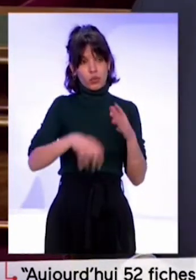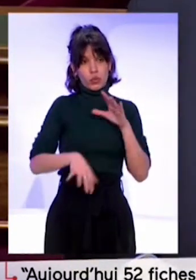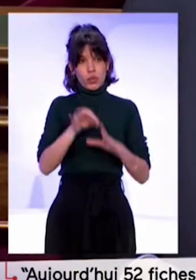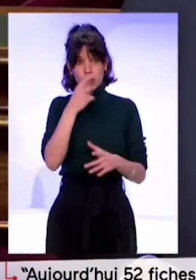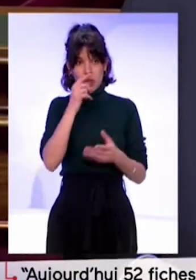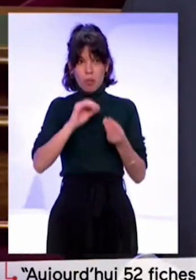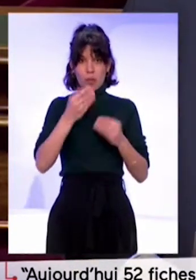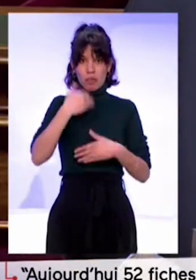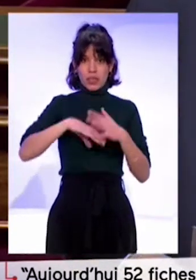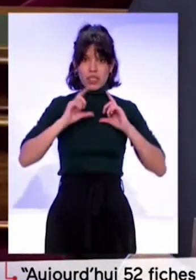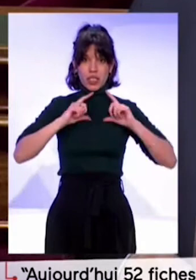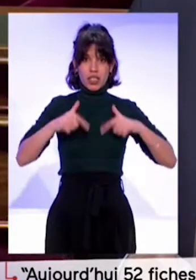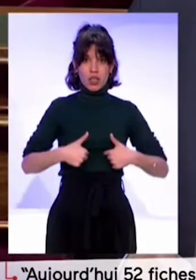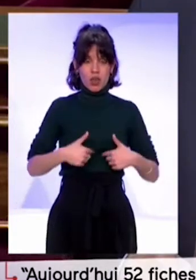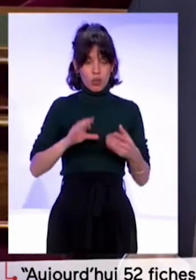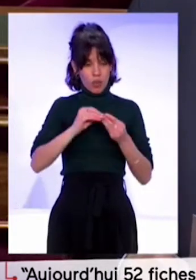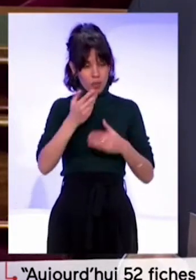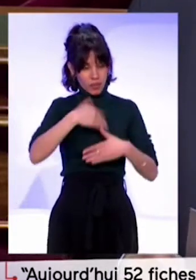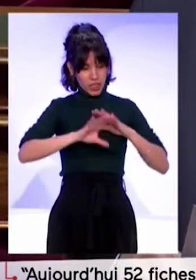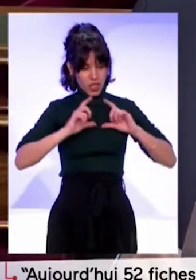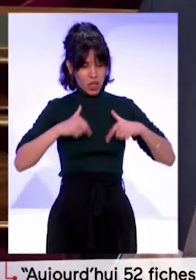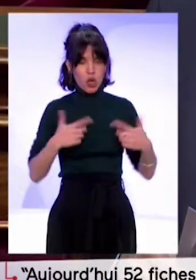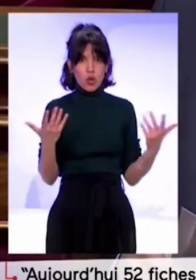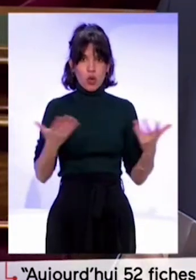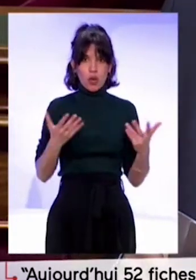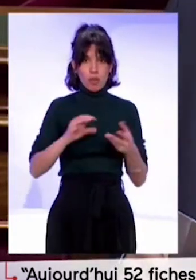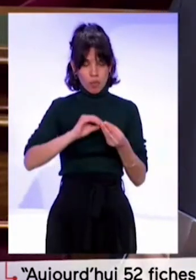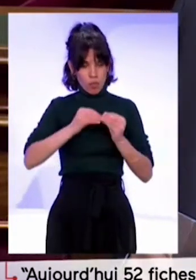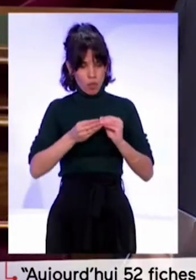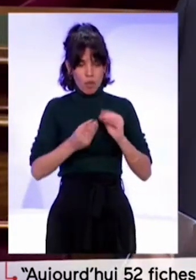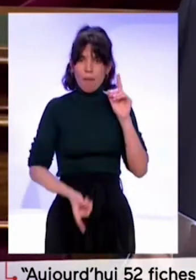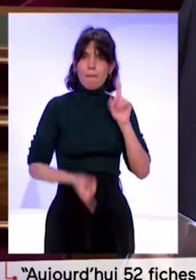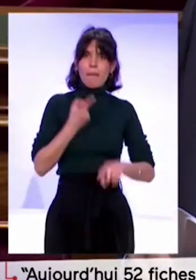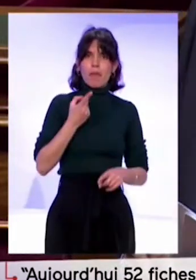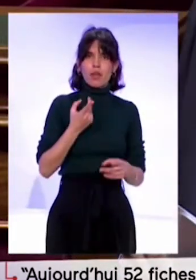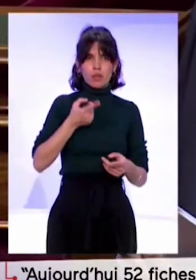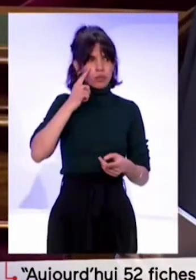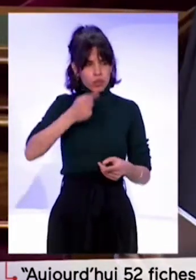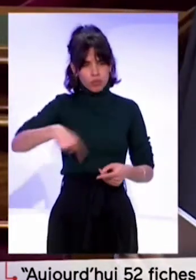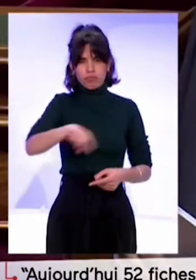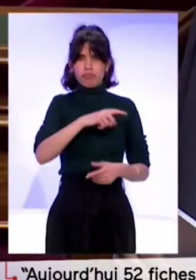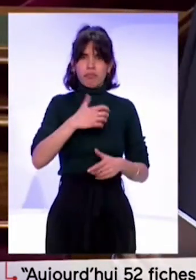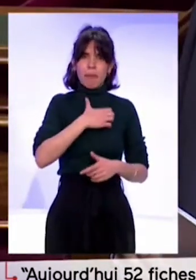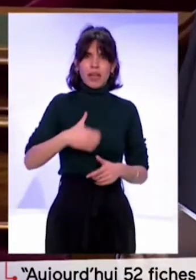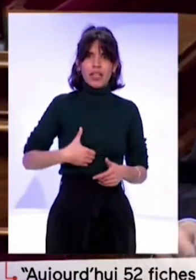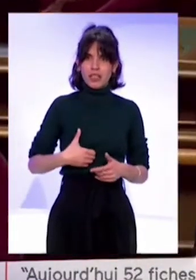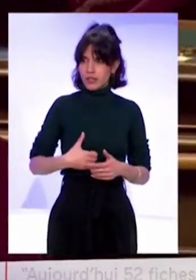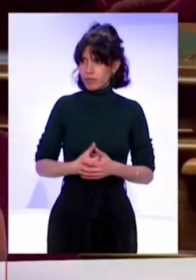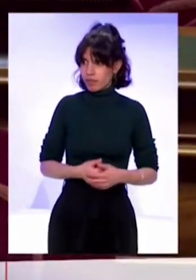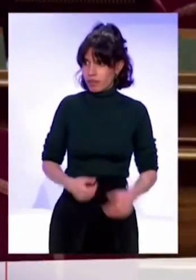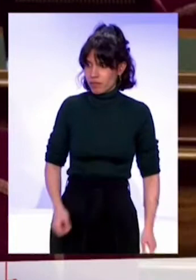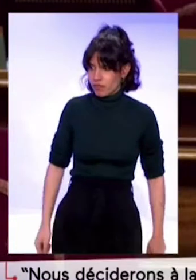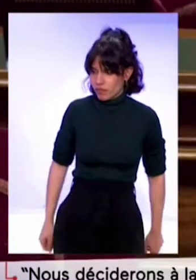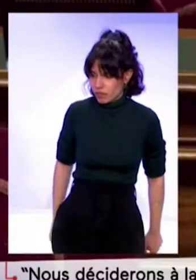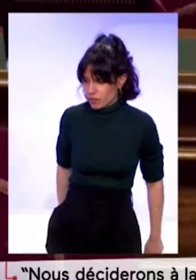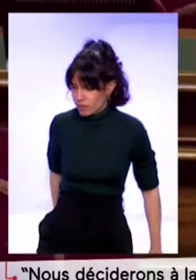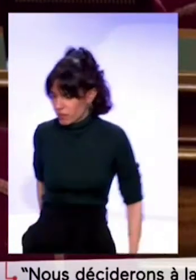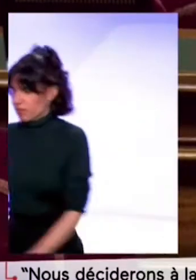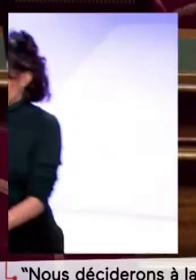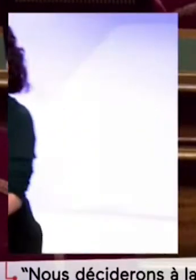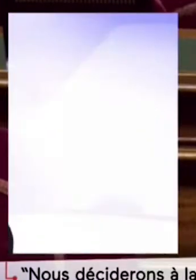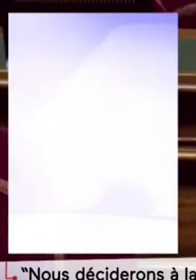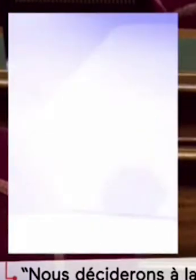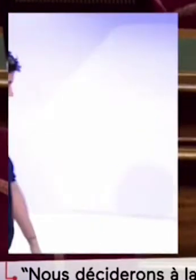problème de l'école. Le problème de l'école est un problème majeur pour beaucoup de collectivités. La plupart de nos collectivités